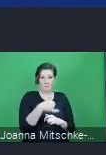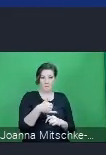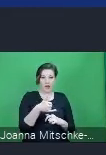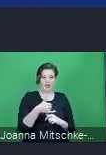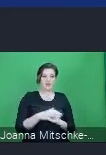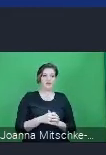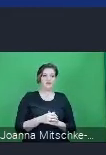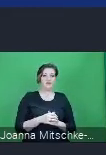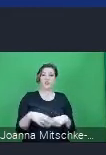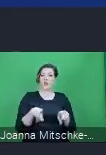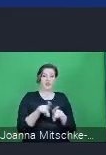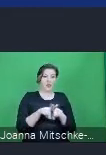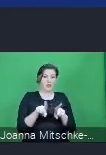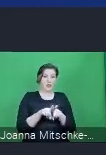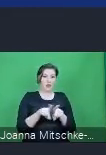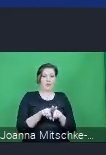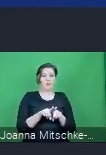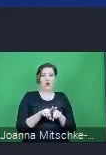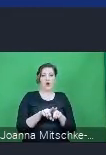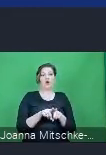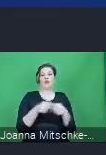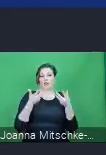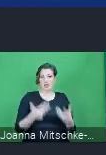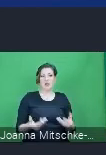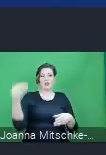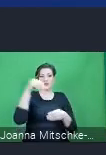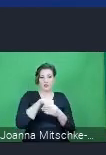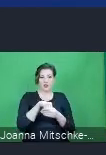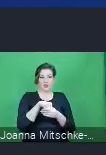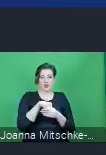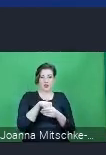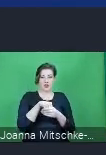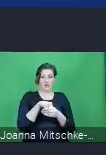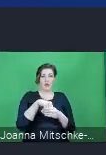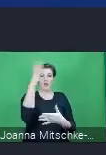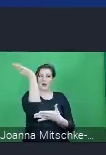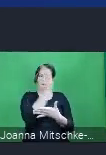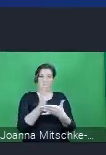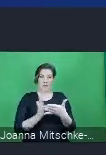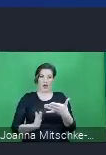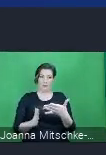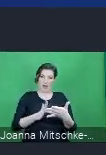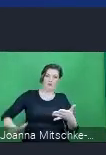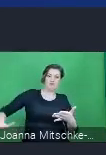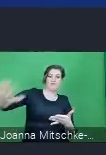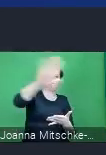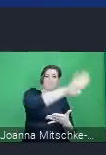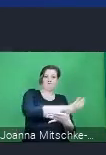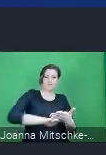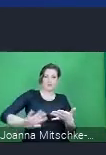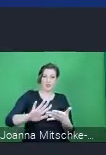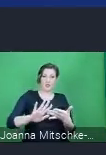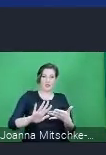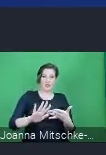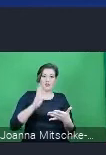MW. Również planujemy w bazie, żeby na mapie terenu, który będzie